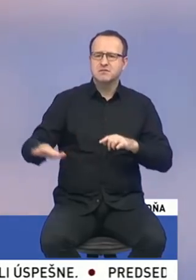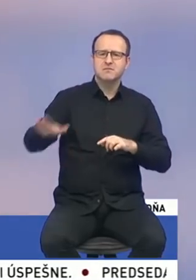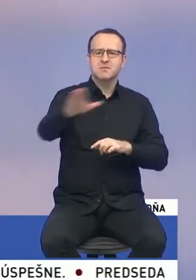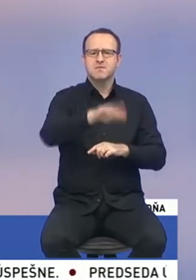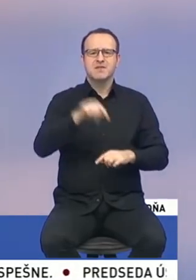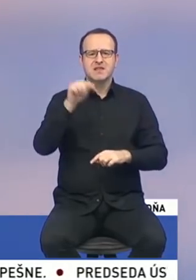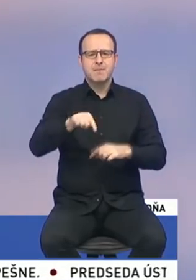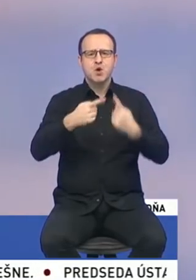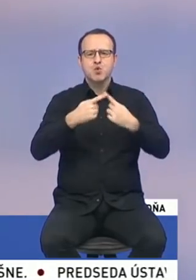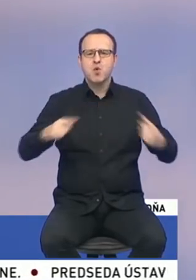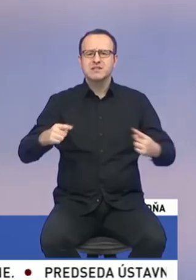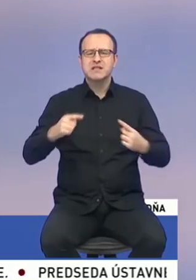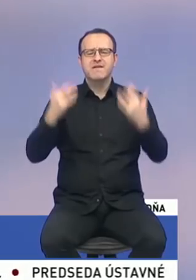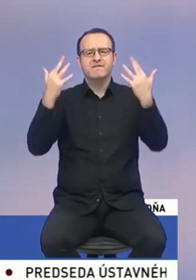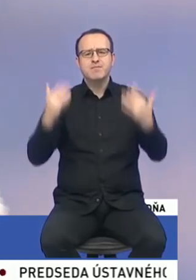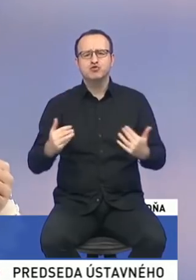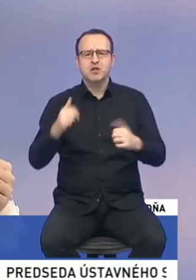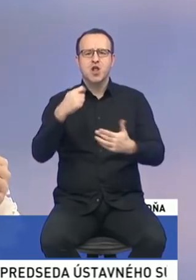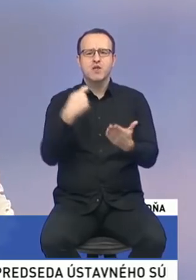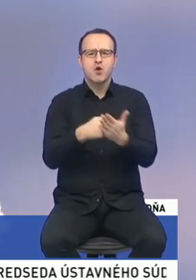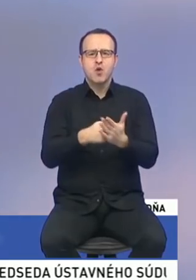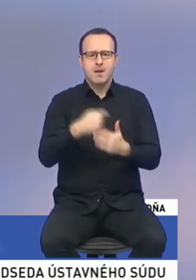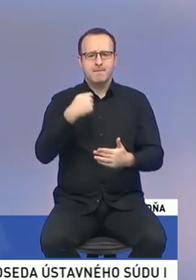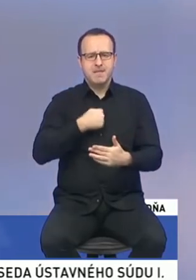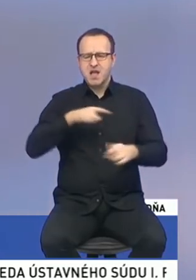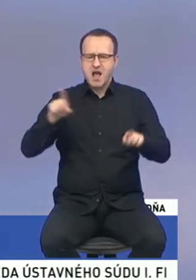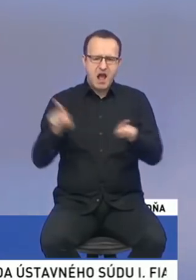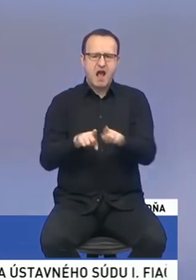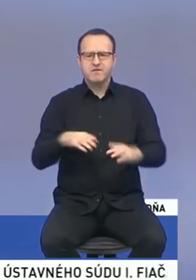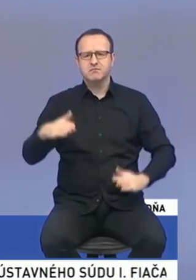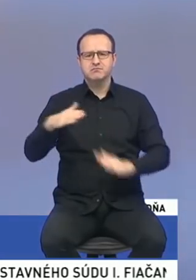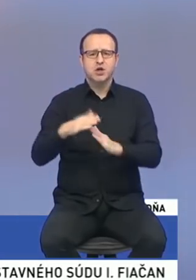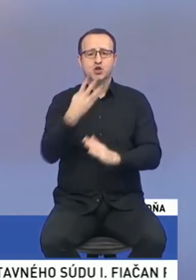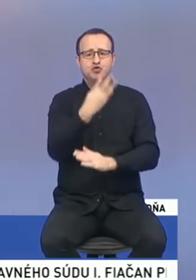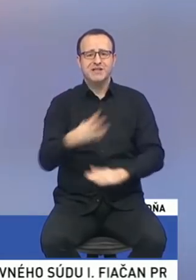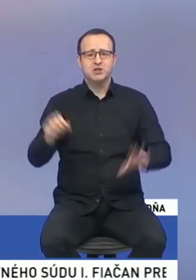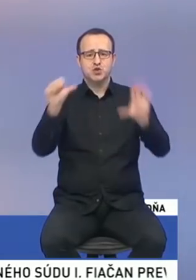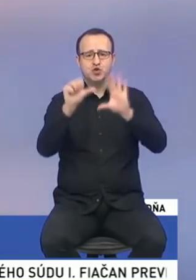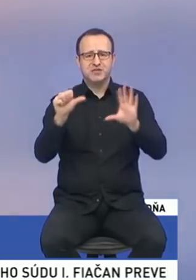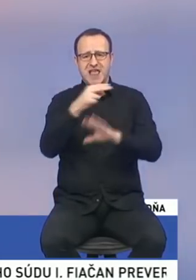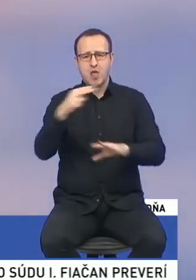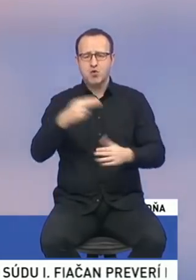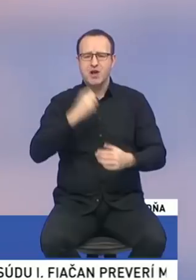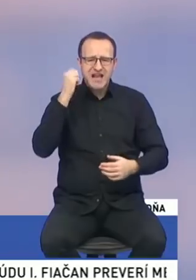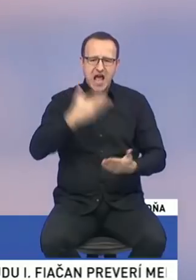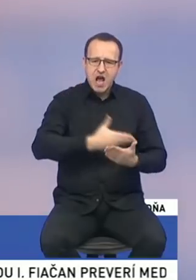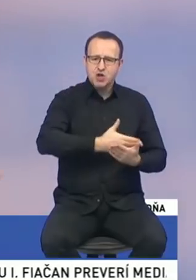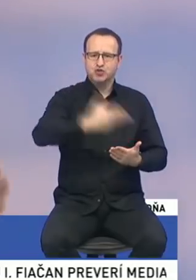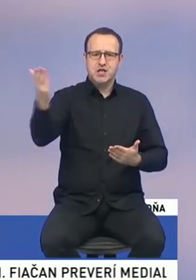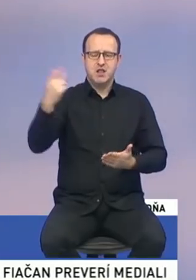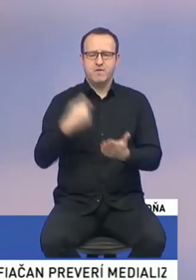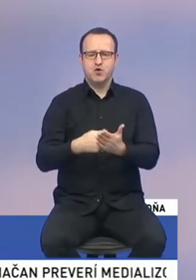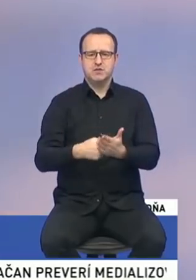tam rôzny výpočet toho dôchodku a my sme to dali pavšálne na nejakých 460 eur spravodlivo pre každého